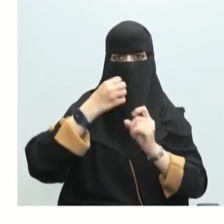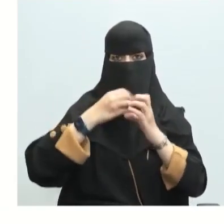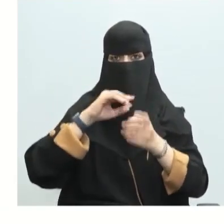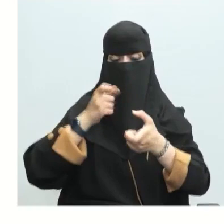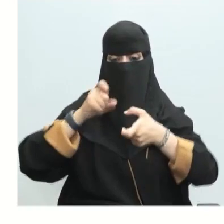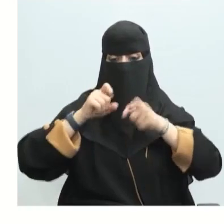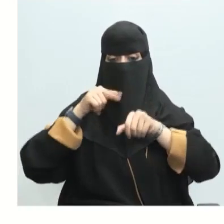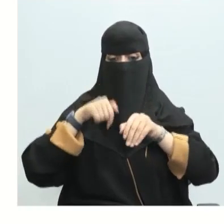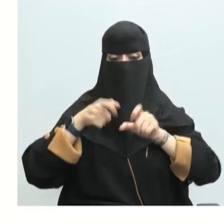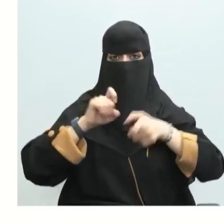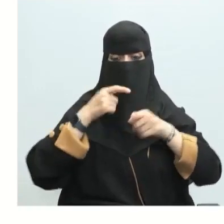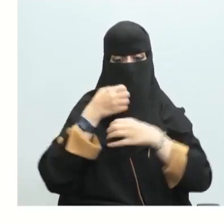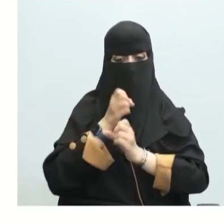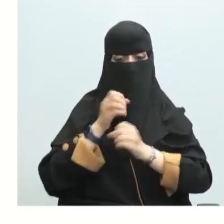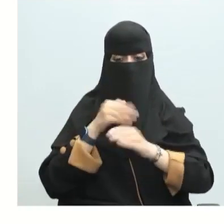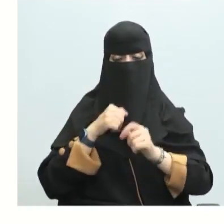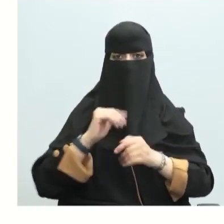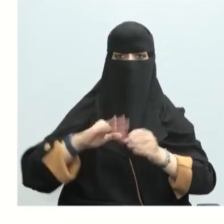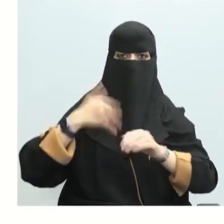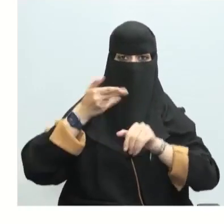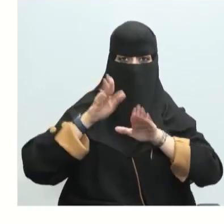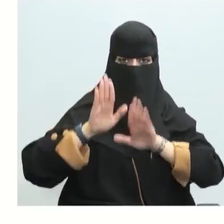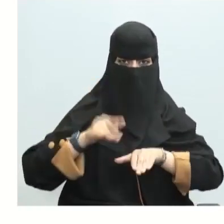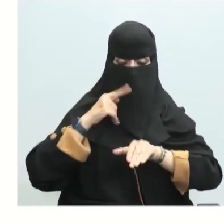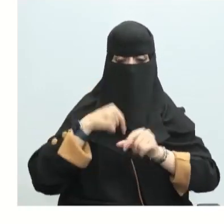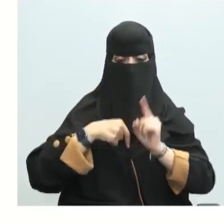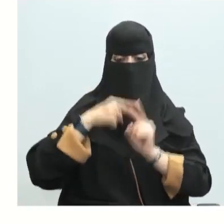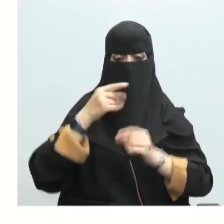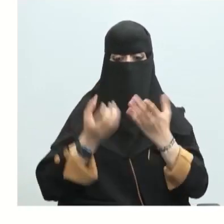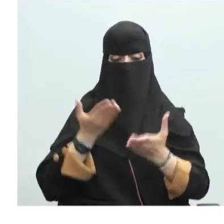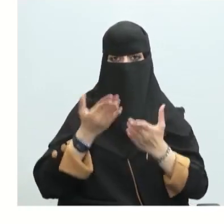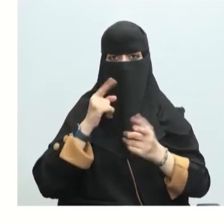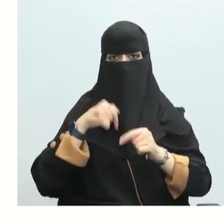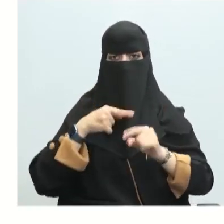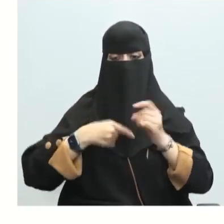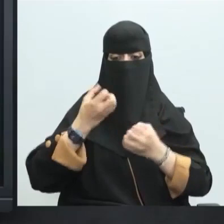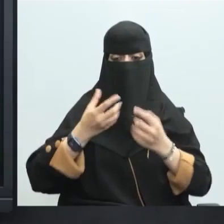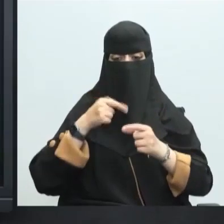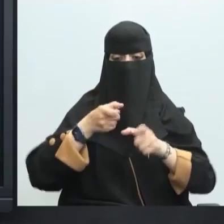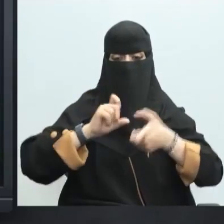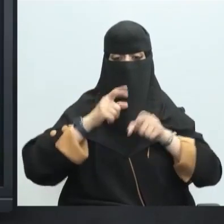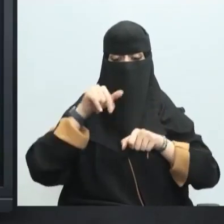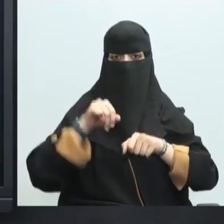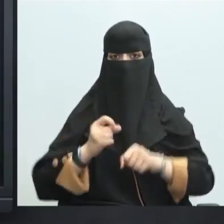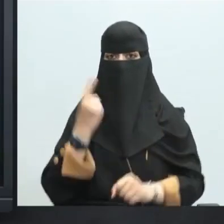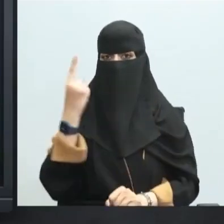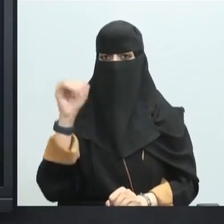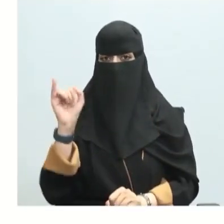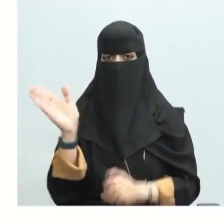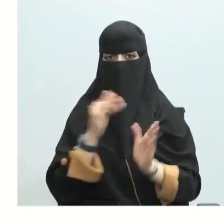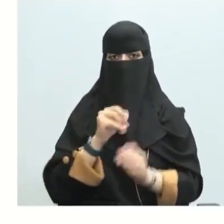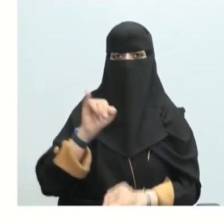التكوين بالتجارب المختبرية طبعا قلنا أنها لمول واحد إذن تم قياس حرارة التكوين لمول واحد من